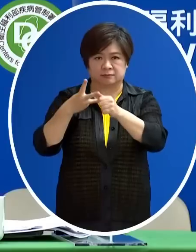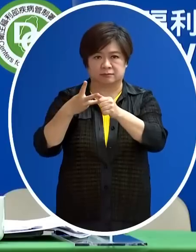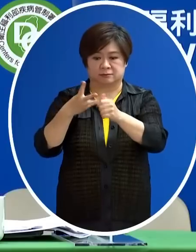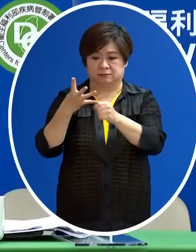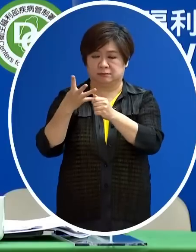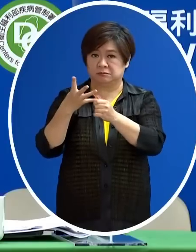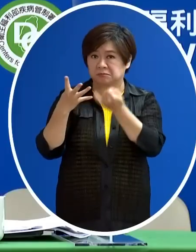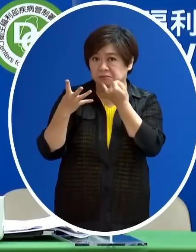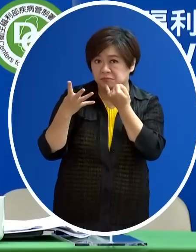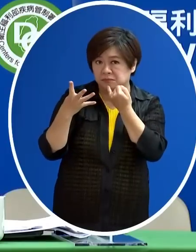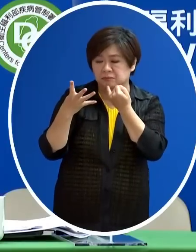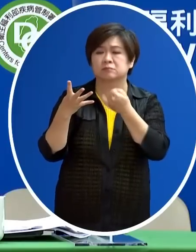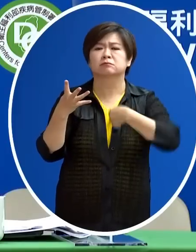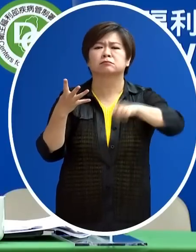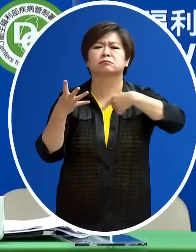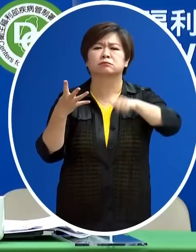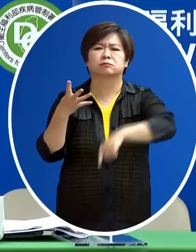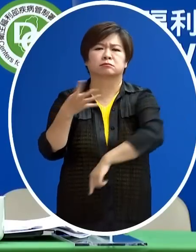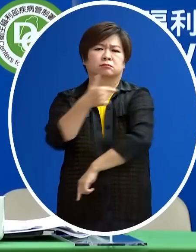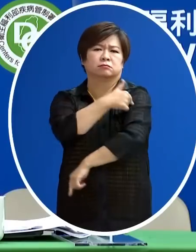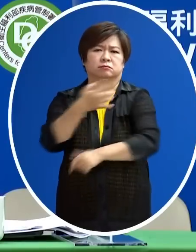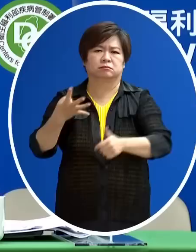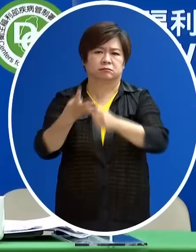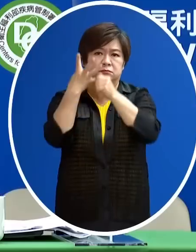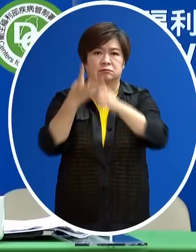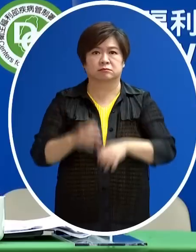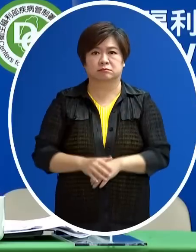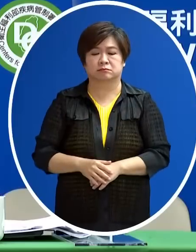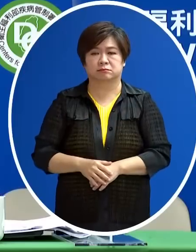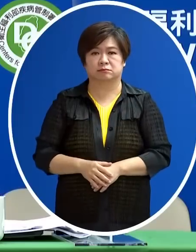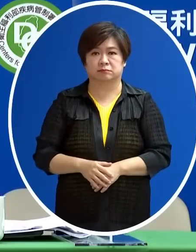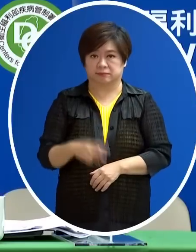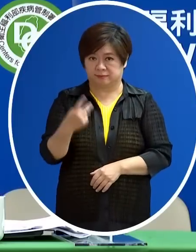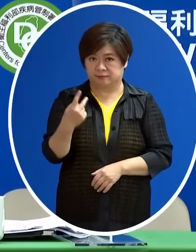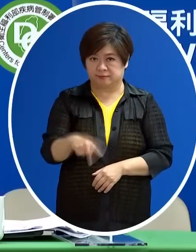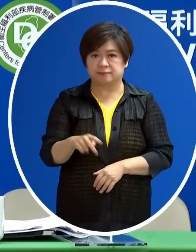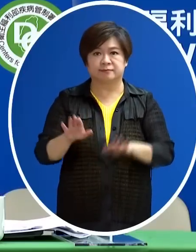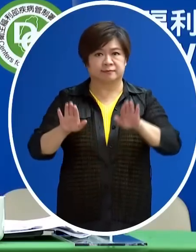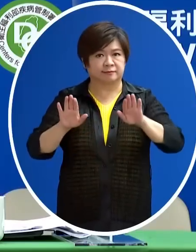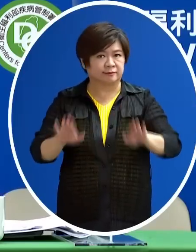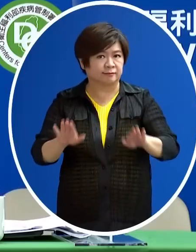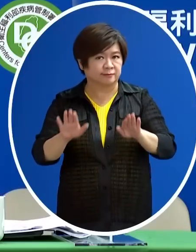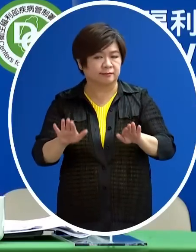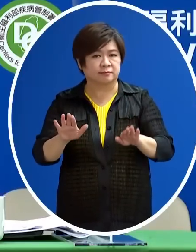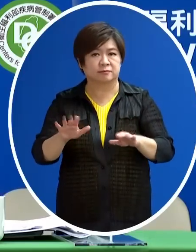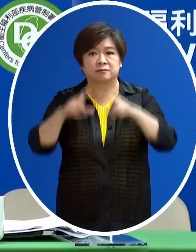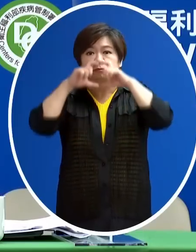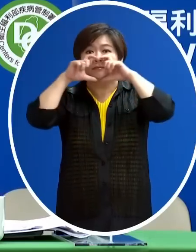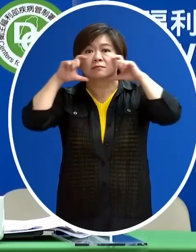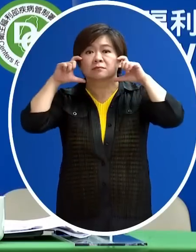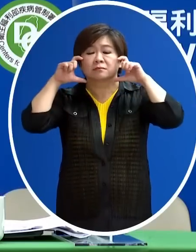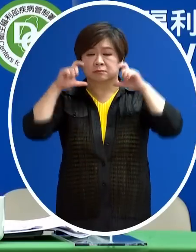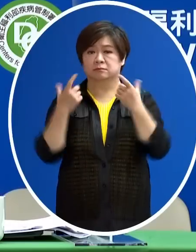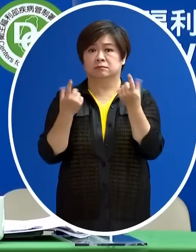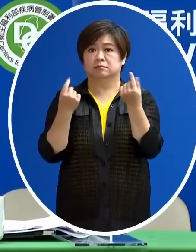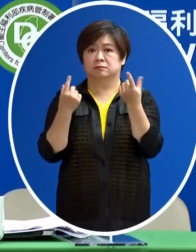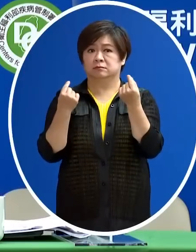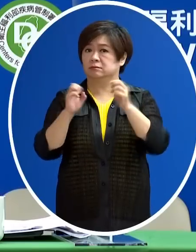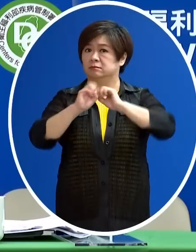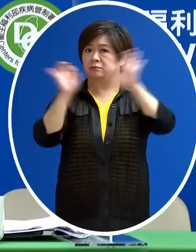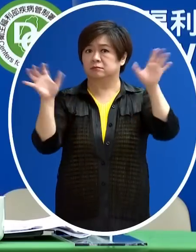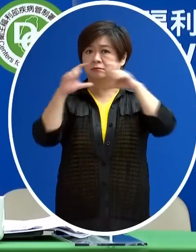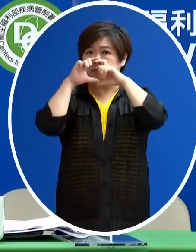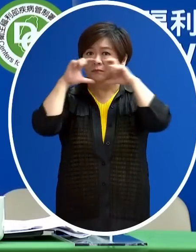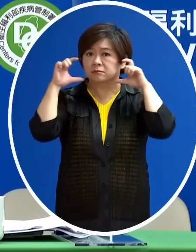趕快去打那再來就是我們目前整個這個口罩的策略還是 還是